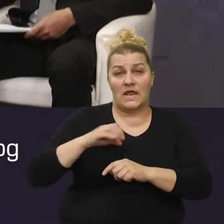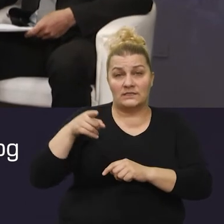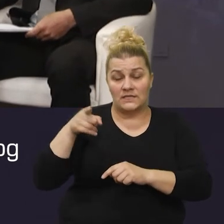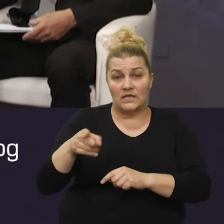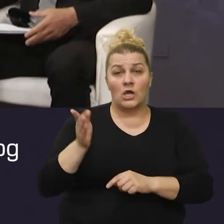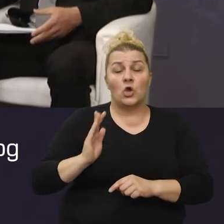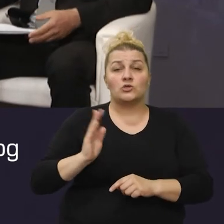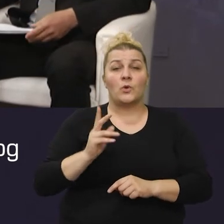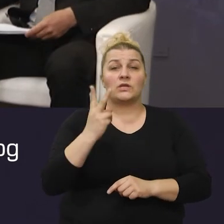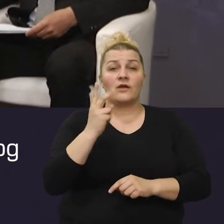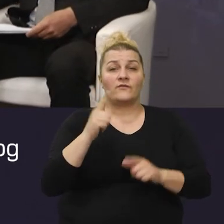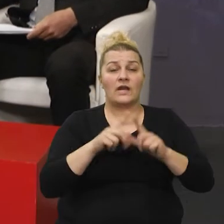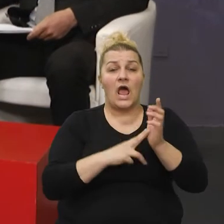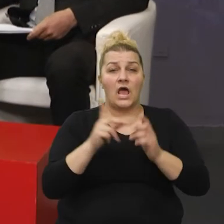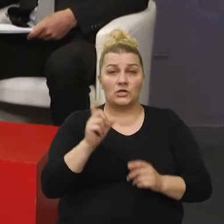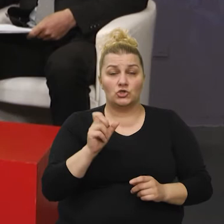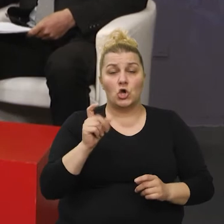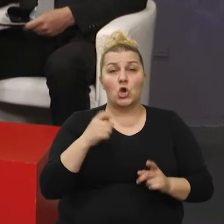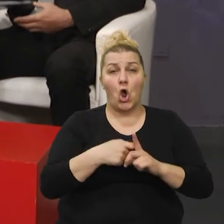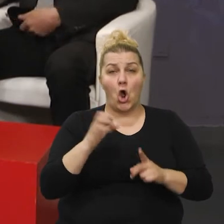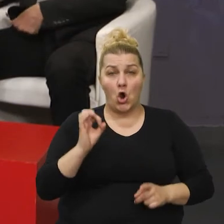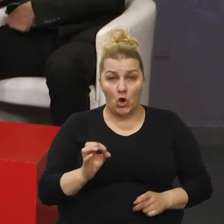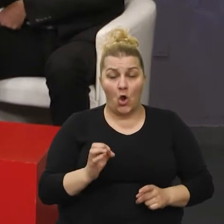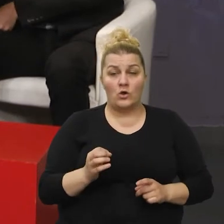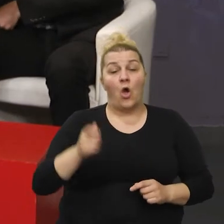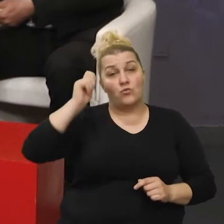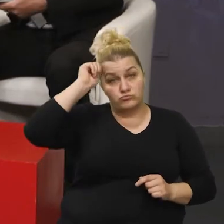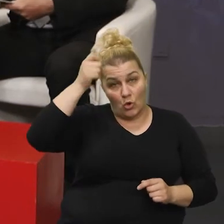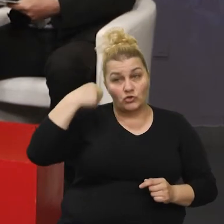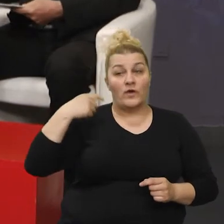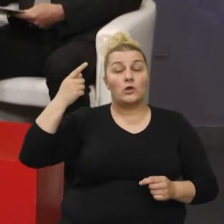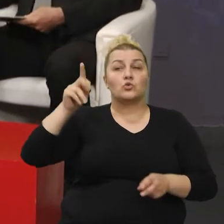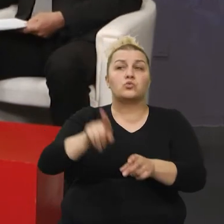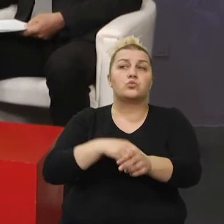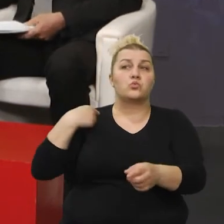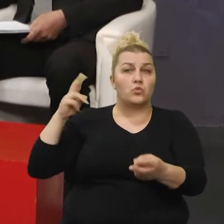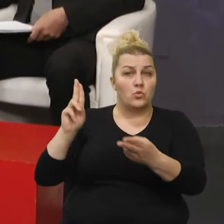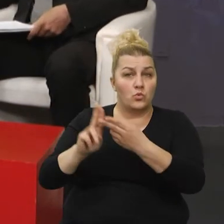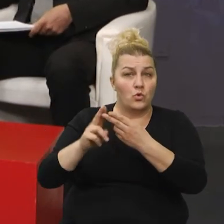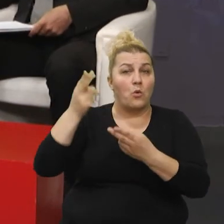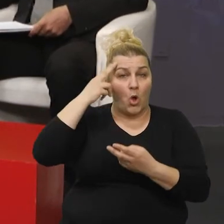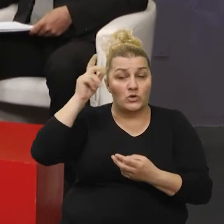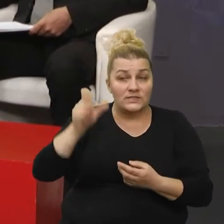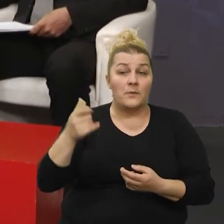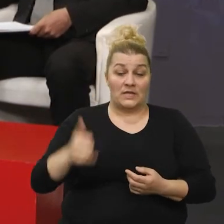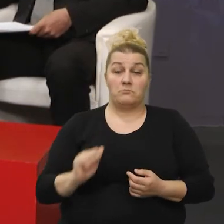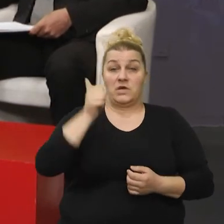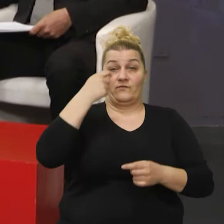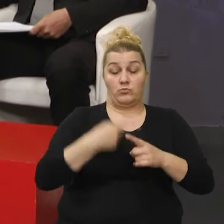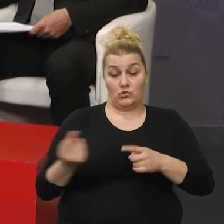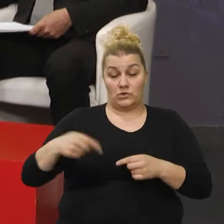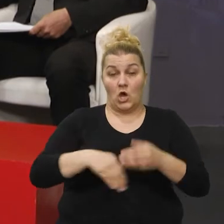Vraniće. Gospodine Vraniće, dobroveće poštovanje, evo, znamo se dugi niz godina po prvi puste na prvoj crti, hvala vam na dolazku u naš studio.